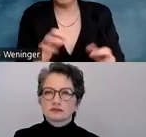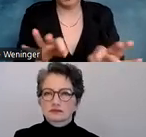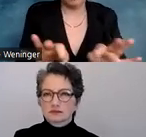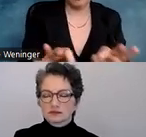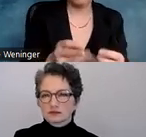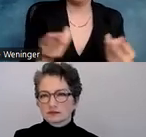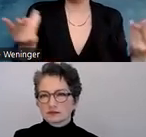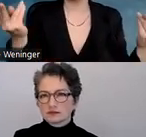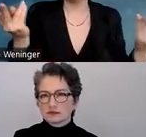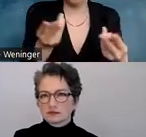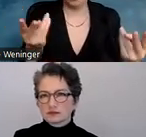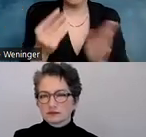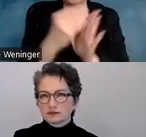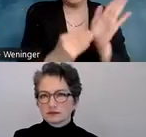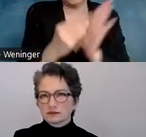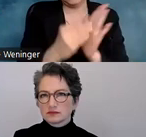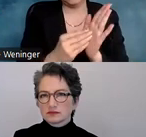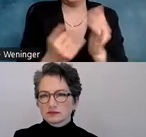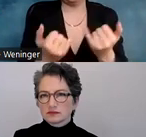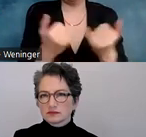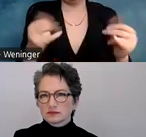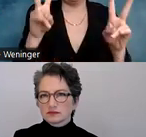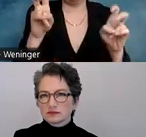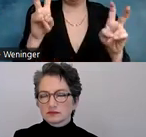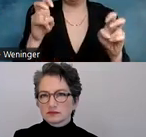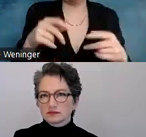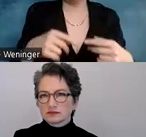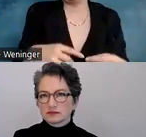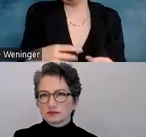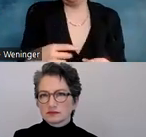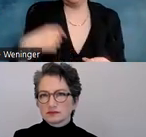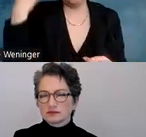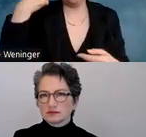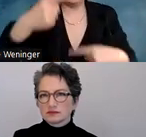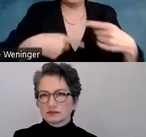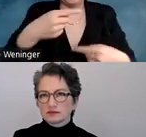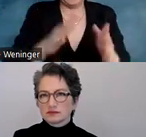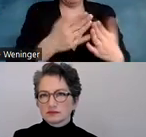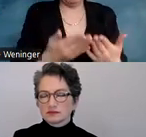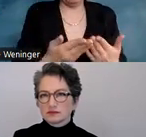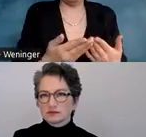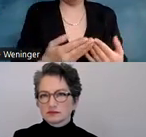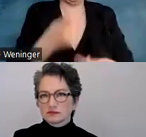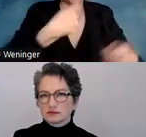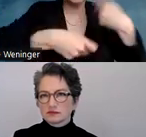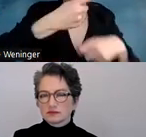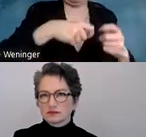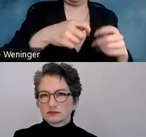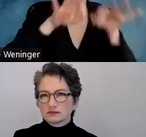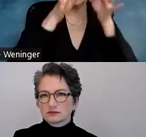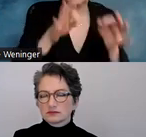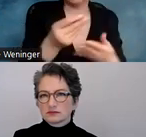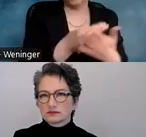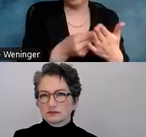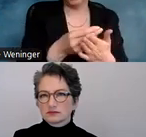Oder auch als Transkript, wie eine Art Drehbuch dann ist, wo wir dann auch noch die Handlung mit schildern. Weil nur